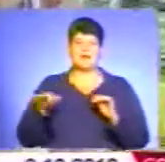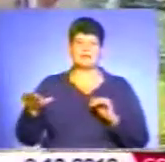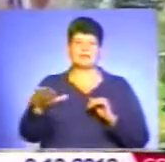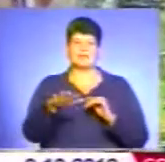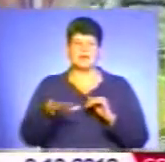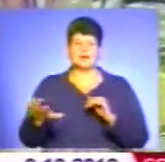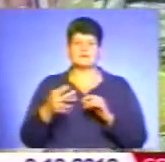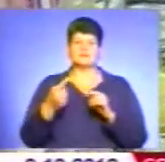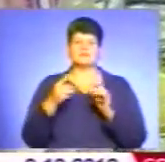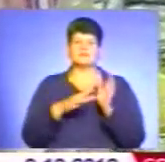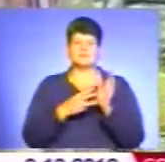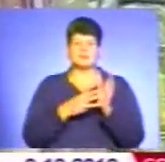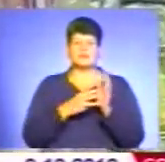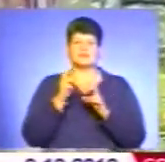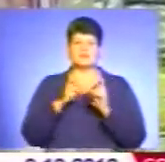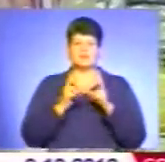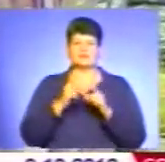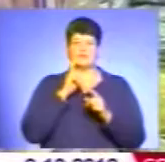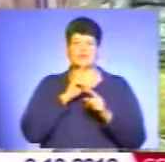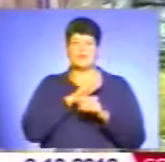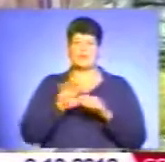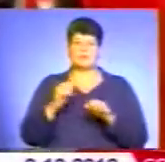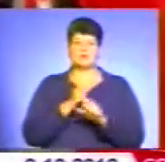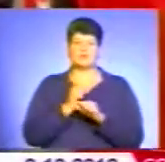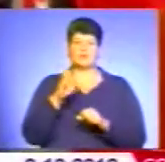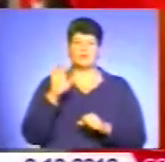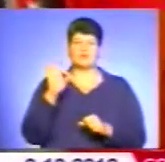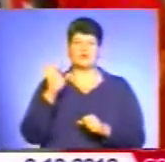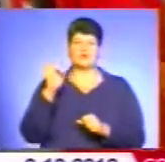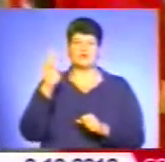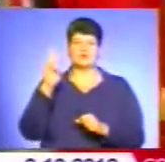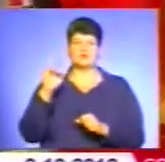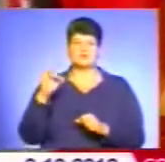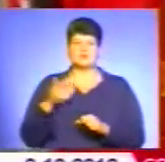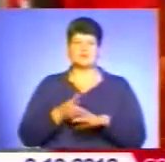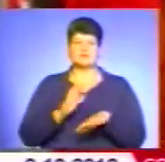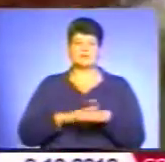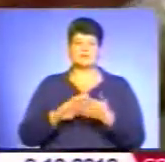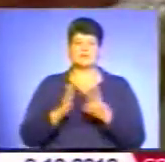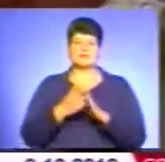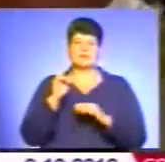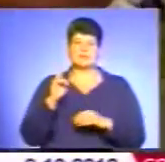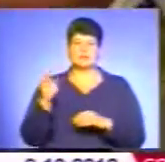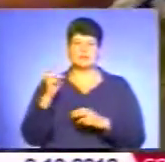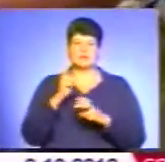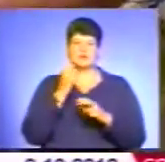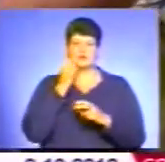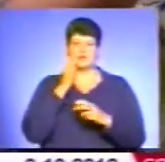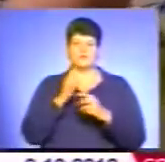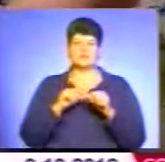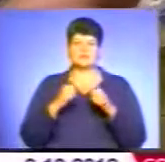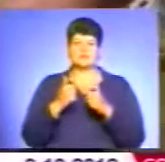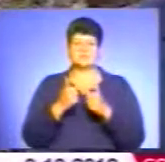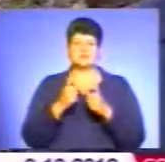заводів тимчасово не працює борщівський. Складніша ситуація із Кременецьким цукрозаводом, який простоює вже третій рік